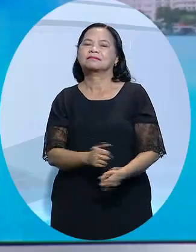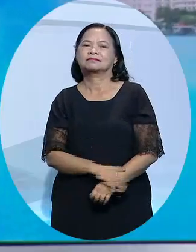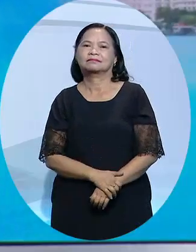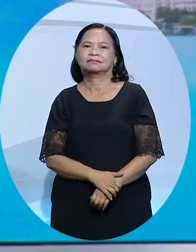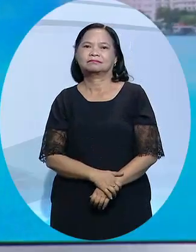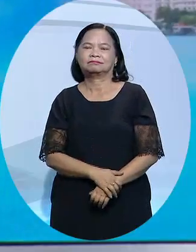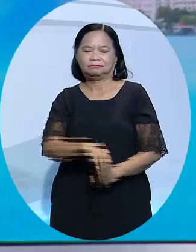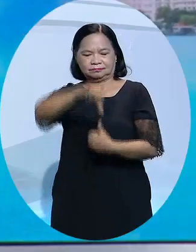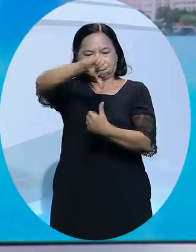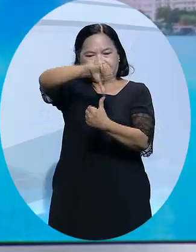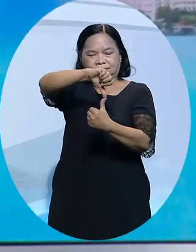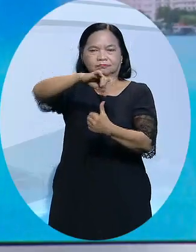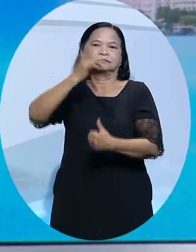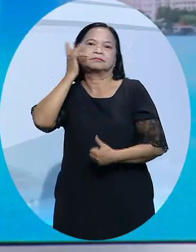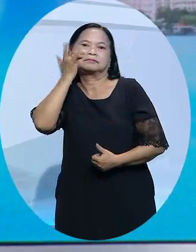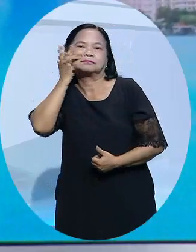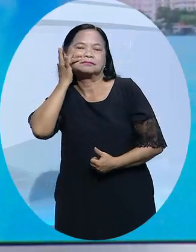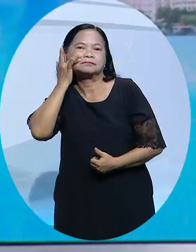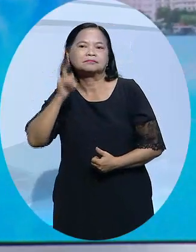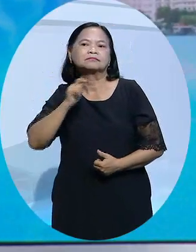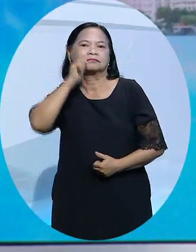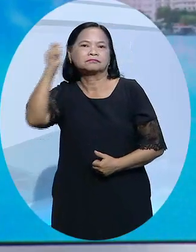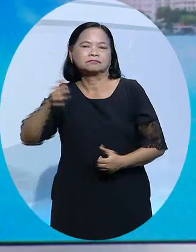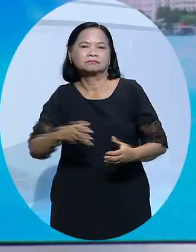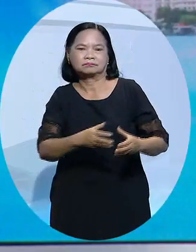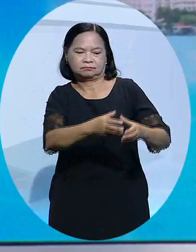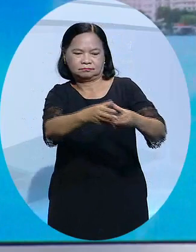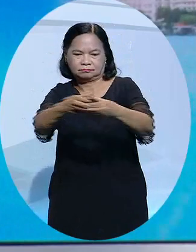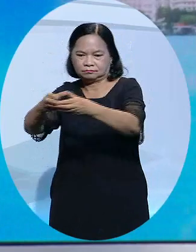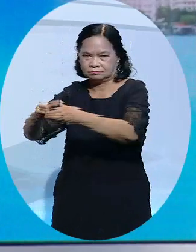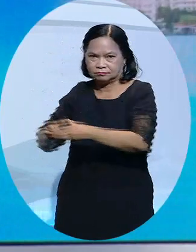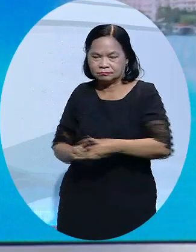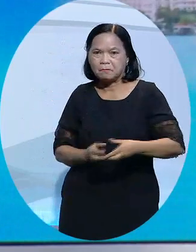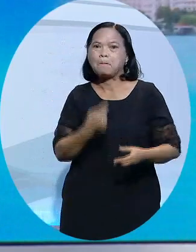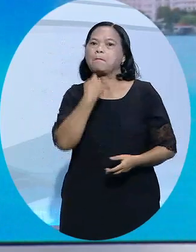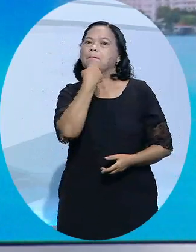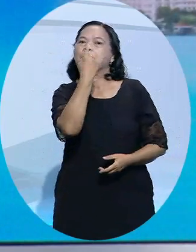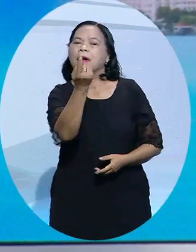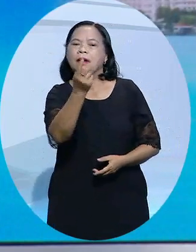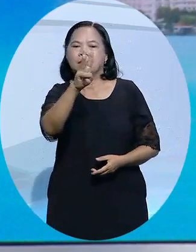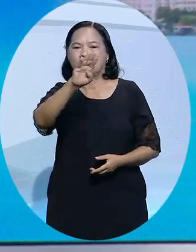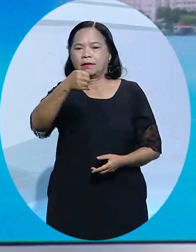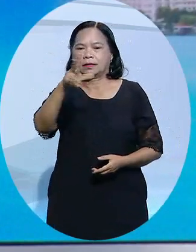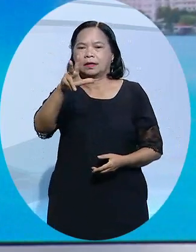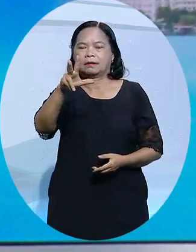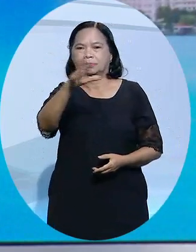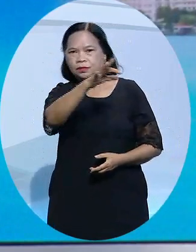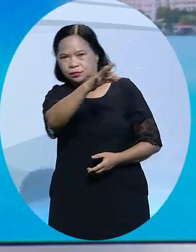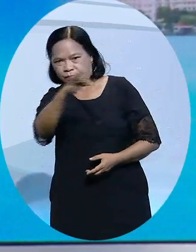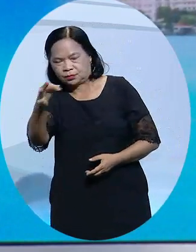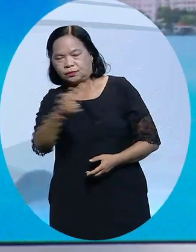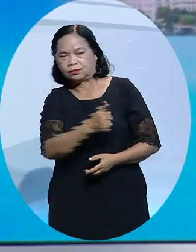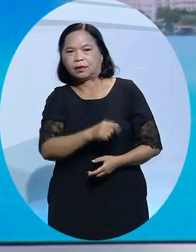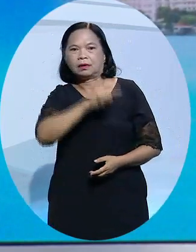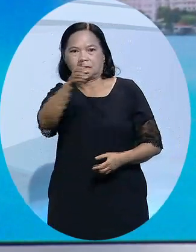Cũng liên quan tới cuộc khủng hoảng tại Ukraine, Liên Hợp Quốc hôm qua đã công bố báo cáo cho thấy hơn 3,8 triệu người đã rời khỏi nước này